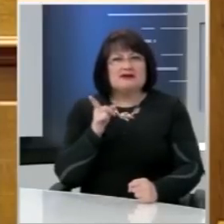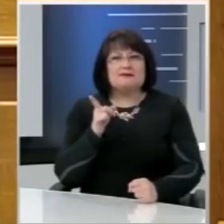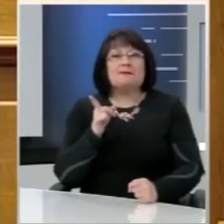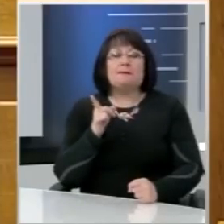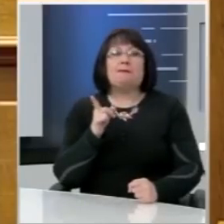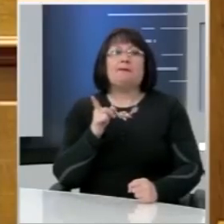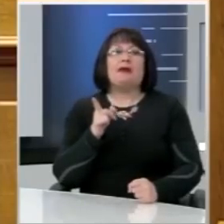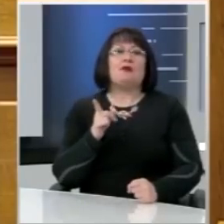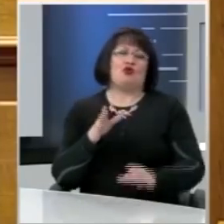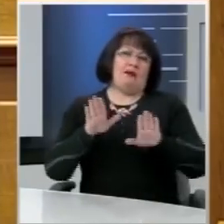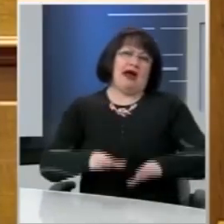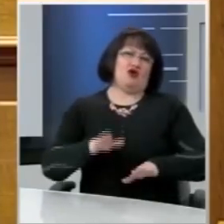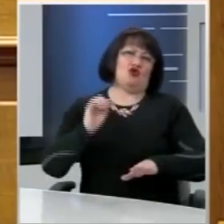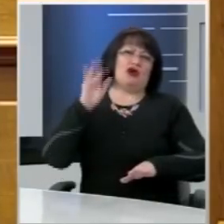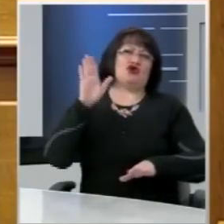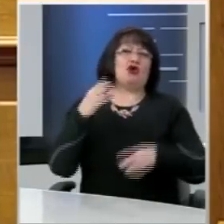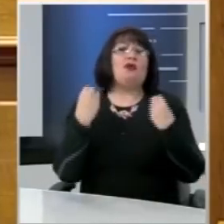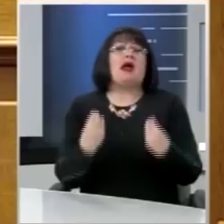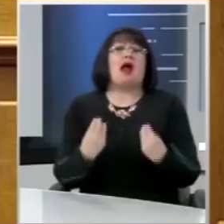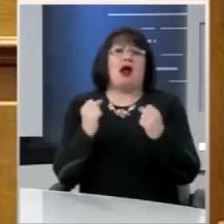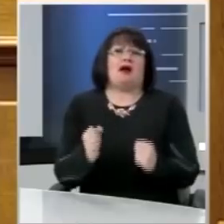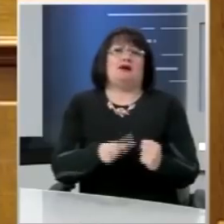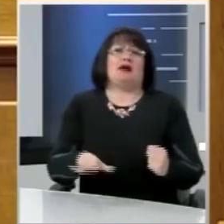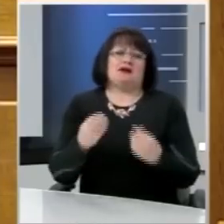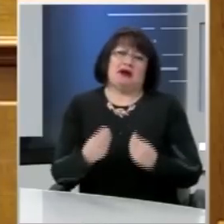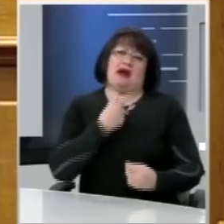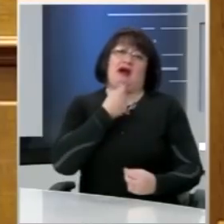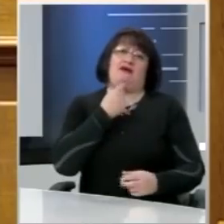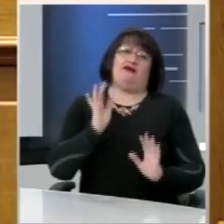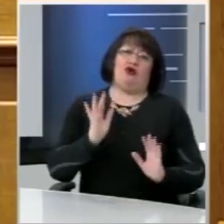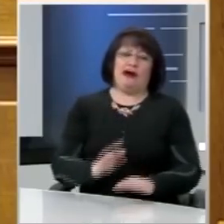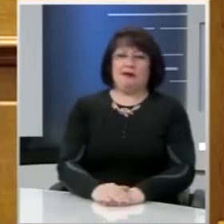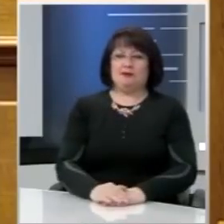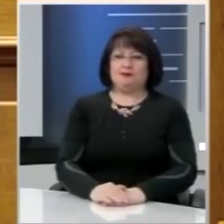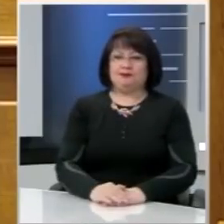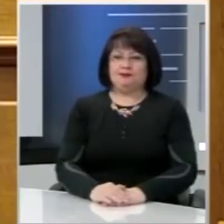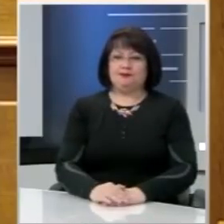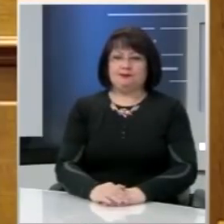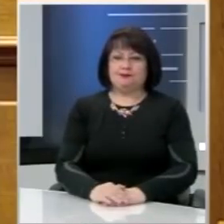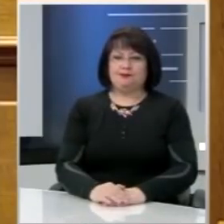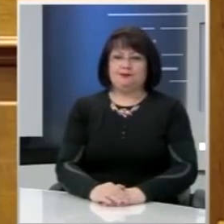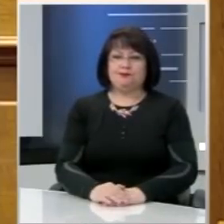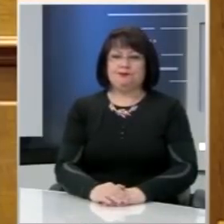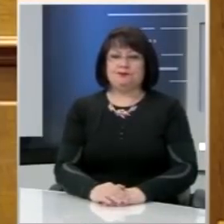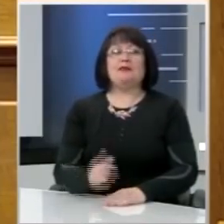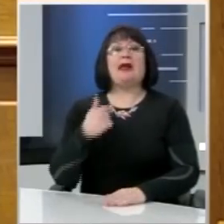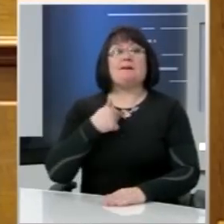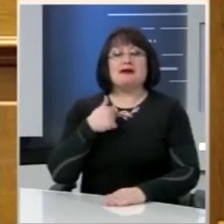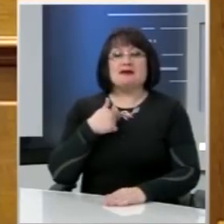που έχουν μεταναστεύσει, δεν είναι ερώδινη. Κυρίες και κύριοι βουλευτές, η πρόταση